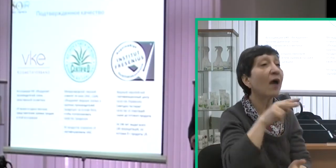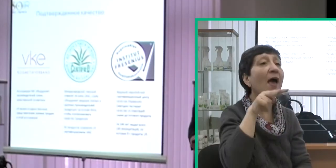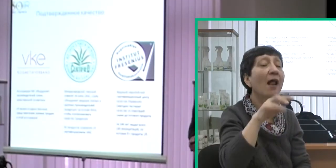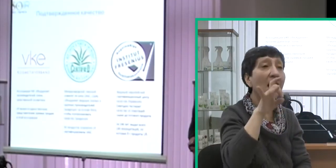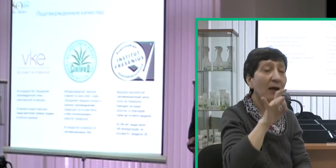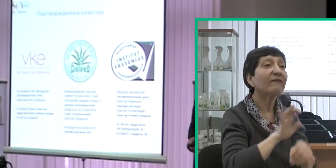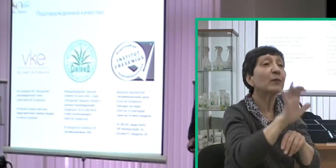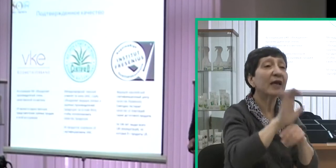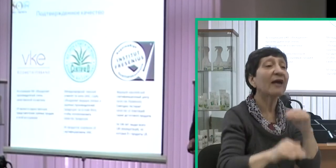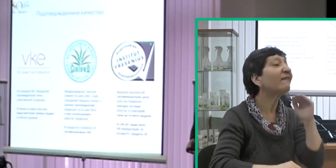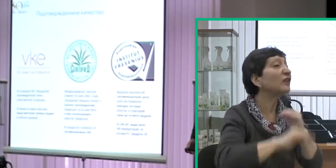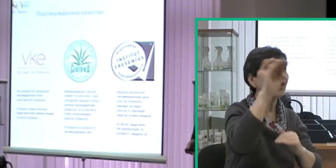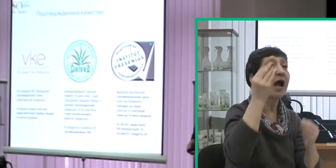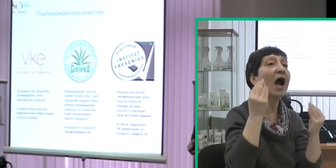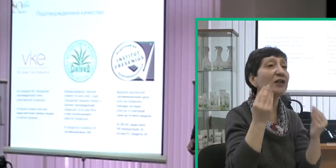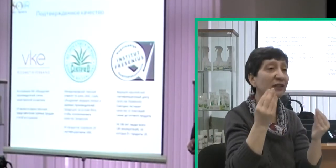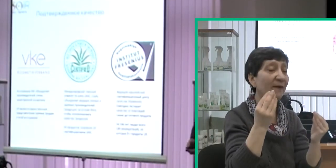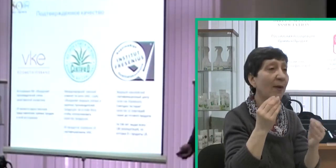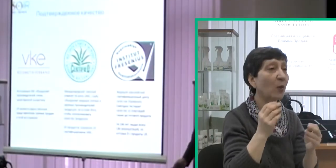производит продукцию наивысшего качества.